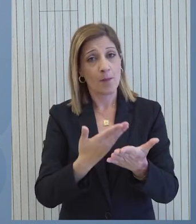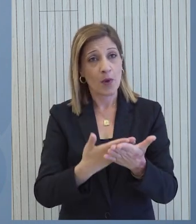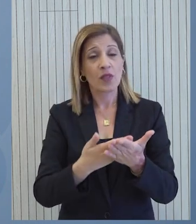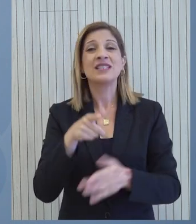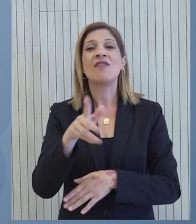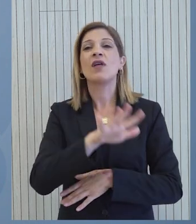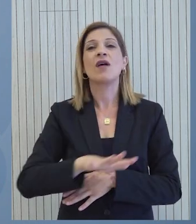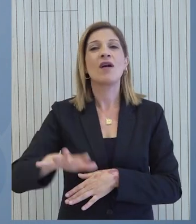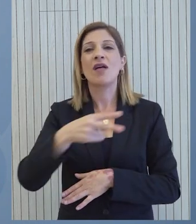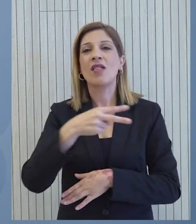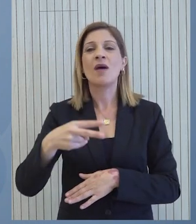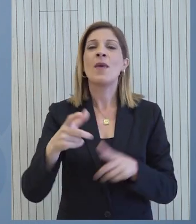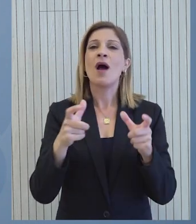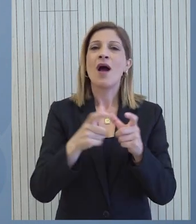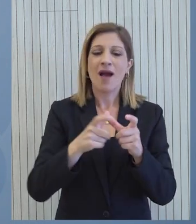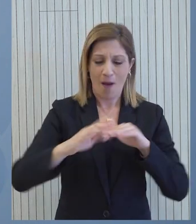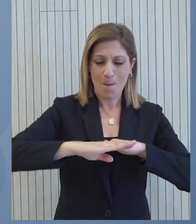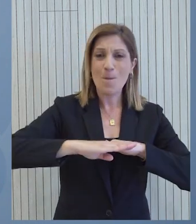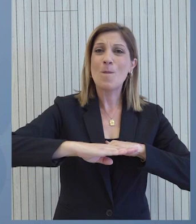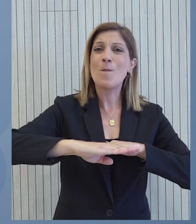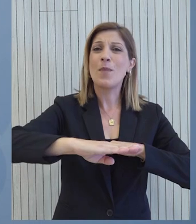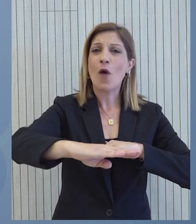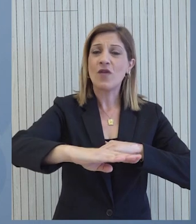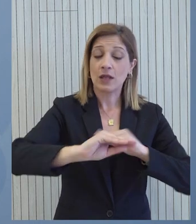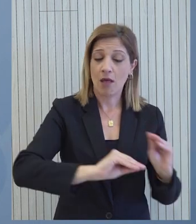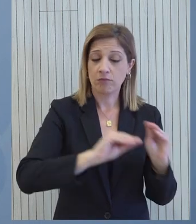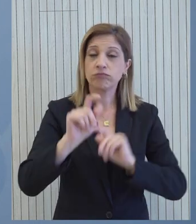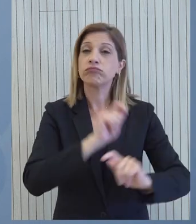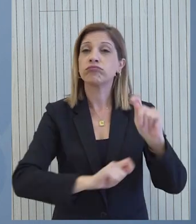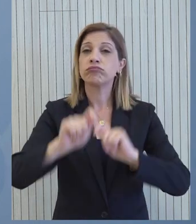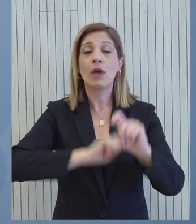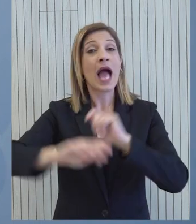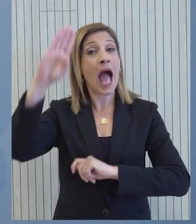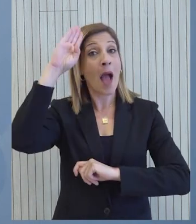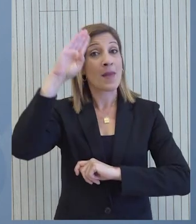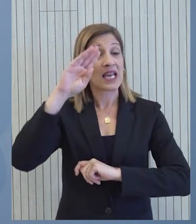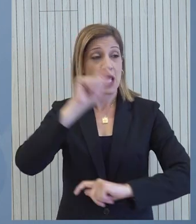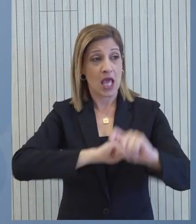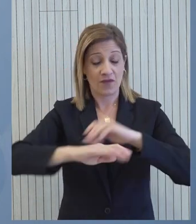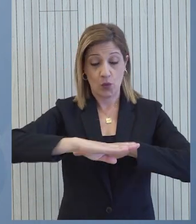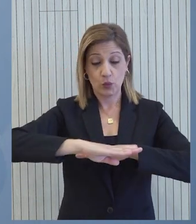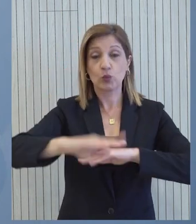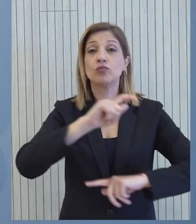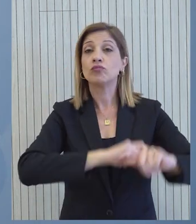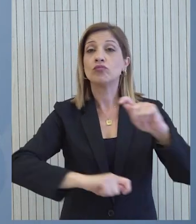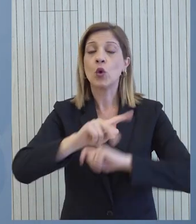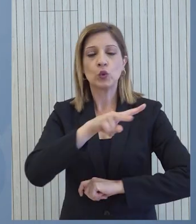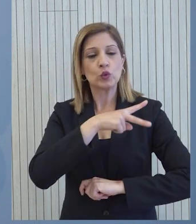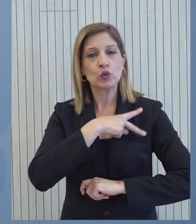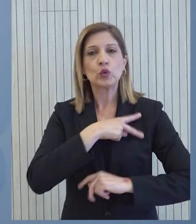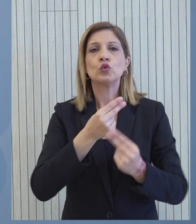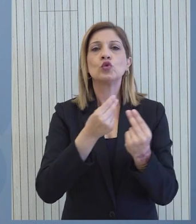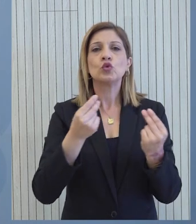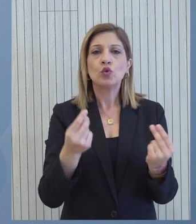η επιχειρησιακή λειτουργία της προσωρινής πλωτής προβλήτας, η οποία κατασκευάστηκε από τις ΗΠΑ, έχει διαμορφώσει τις κατάλληλες